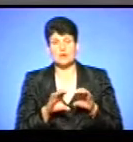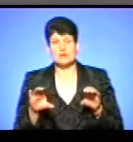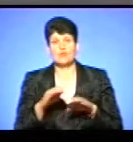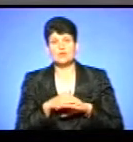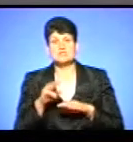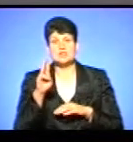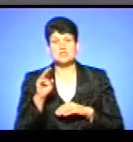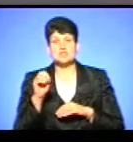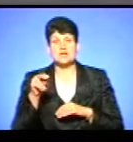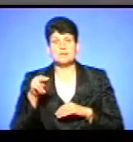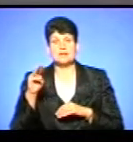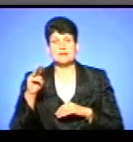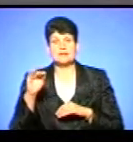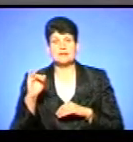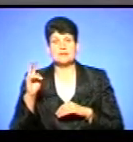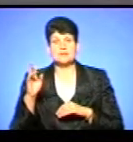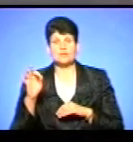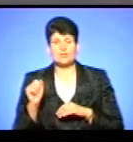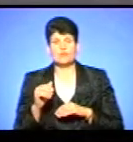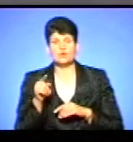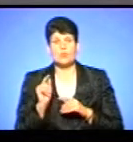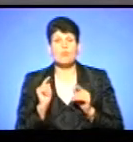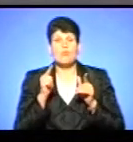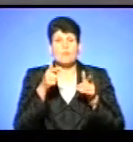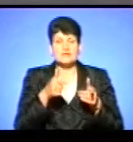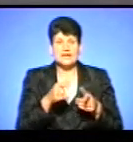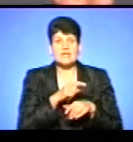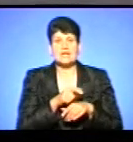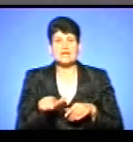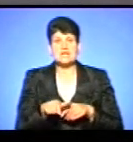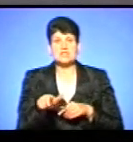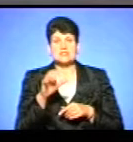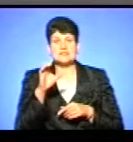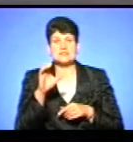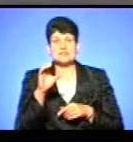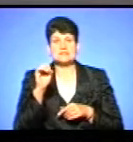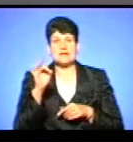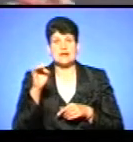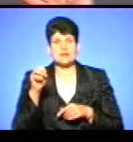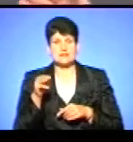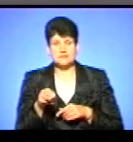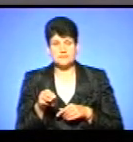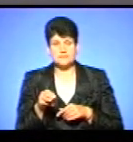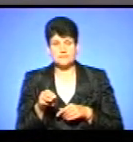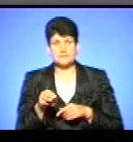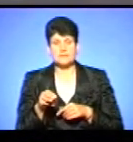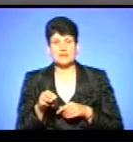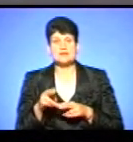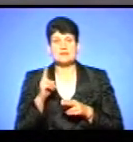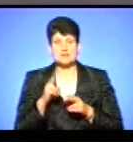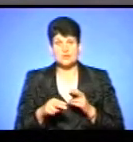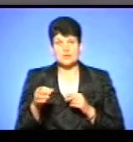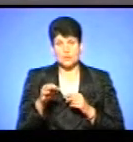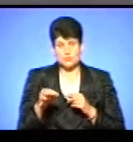Шертицької. Тобто, воно попадає в річку Стрипу нашу. В річку Серед, звичайно. Закінчується Тернопільський став,